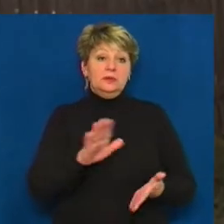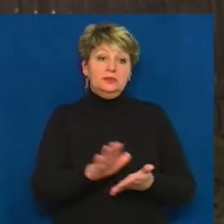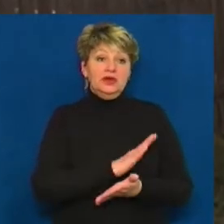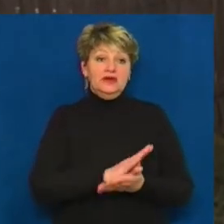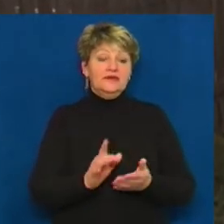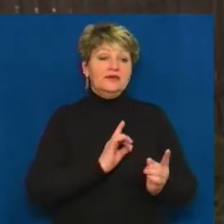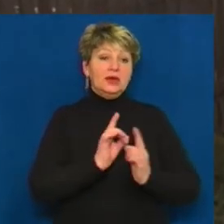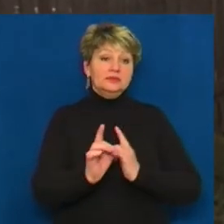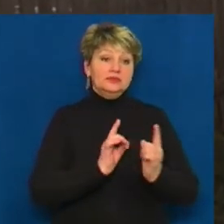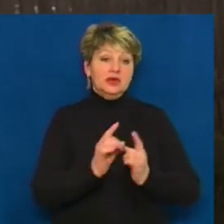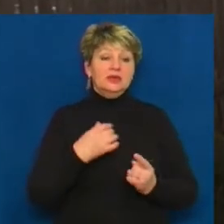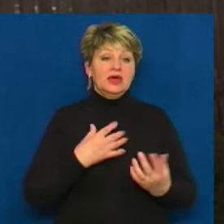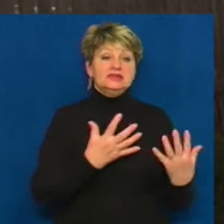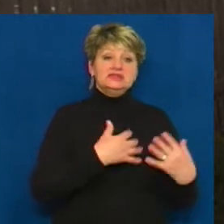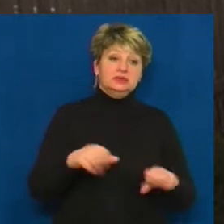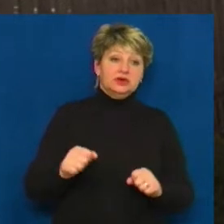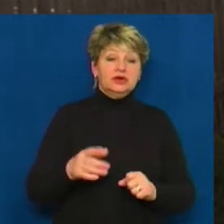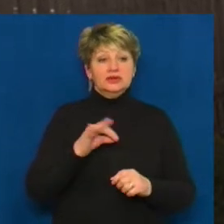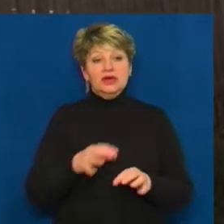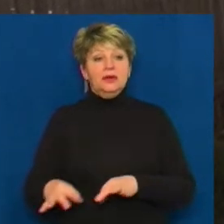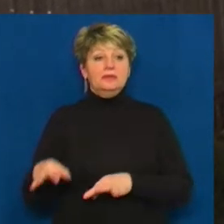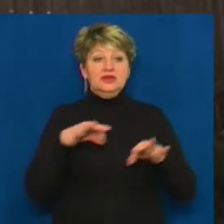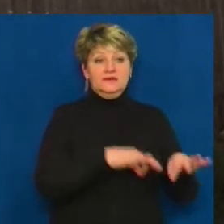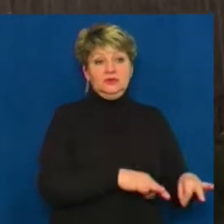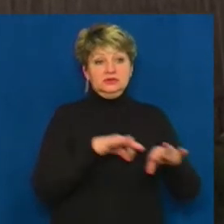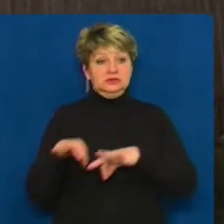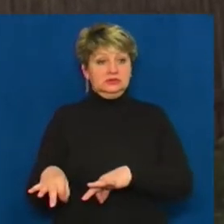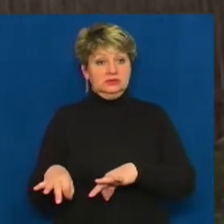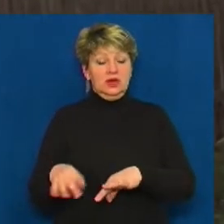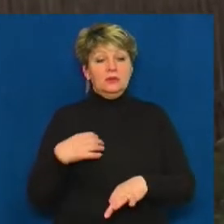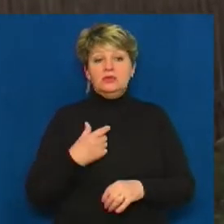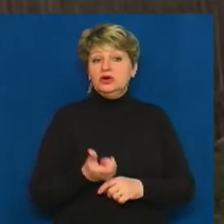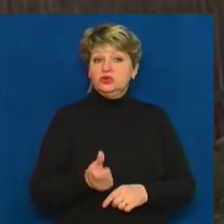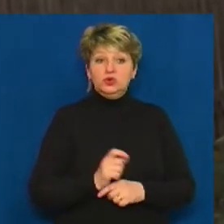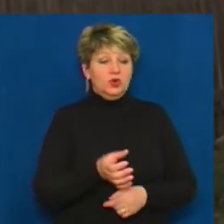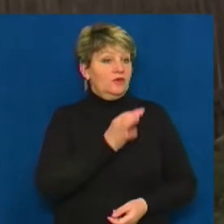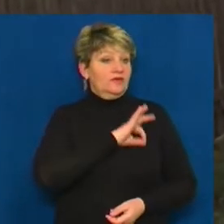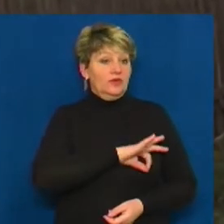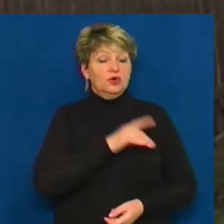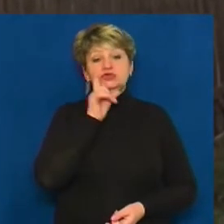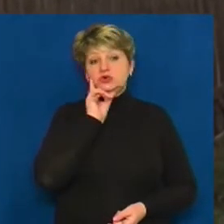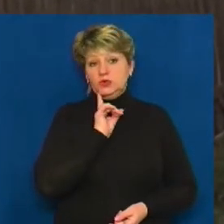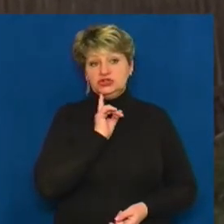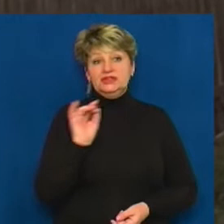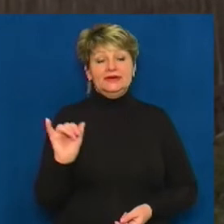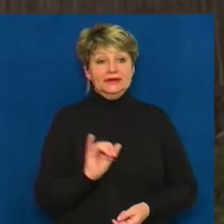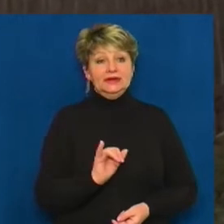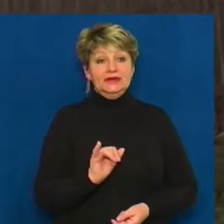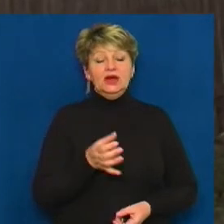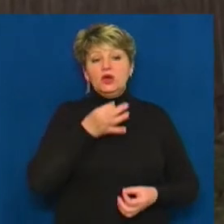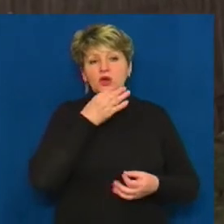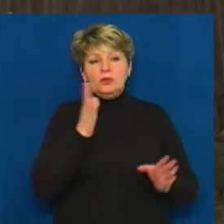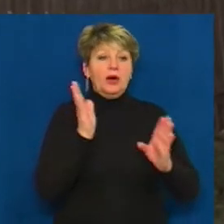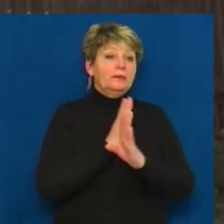нас перед уроками забирають, і після уроку, бо уроки ж приходять у територіальному центрі. Ну, дуже вигідно, дуже зручно. І в любу